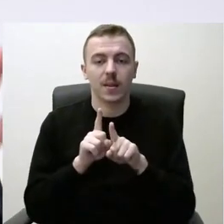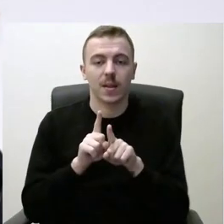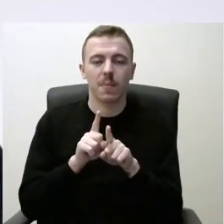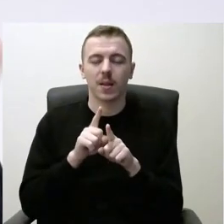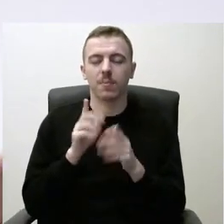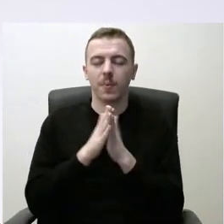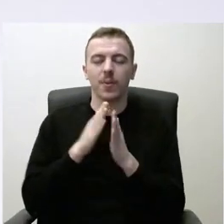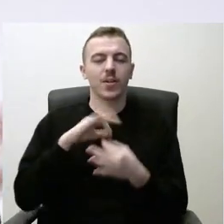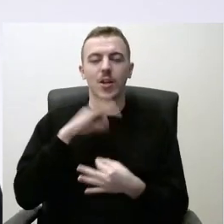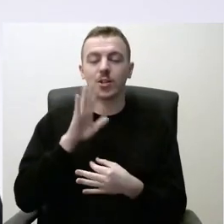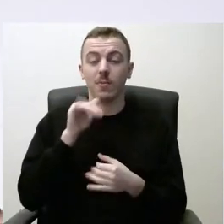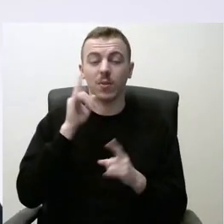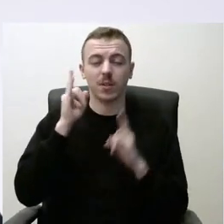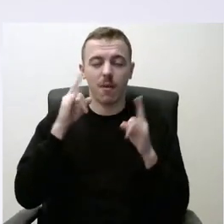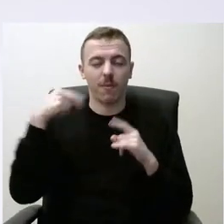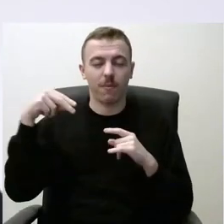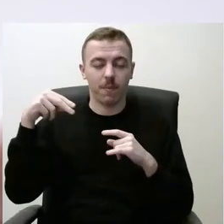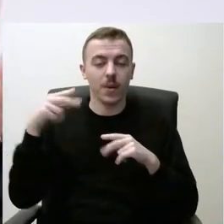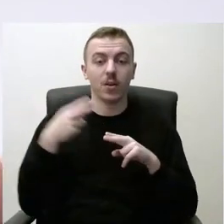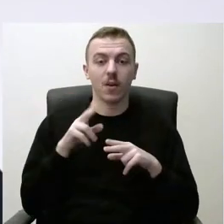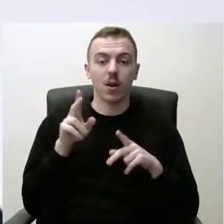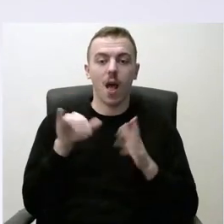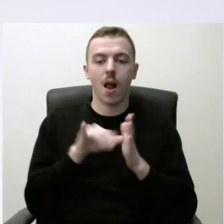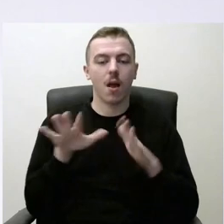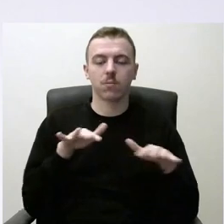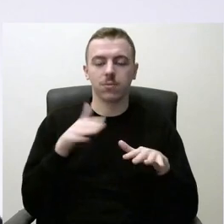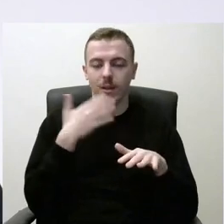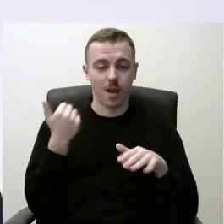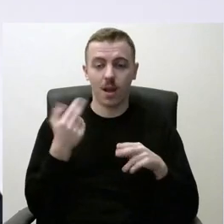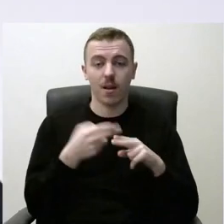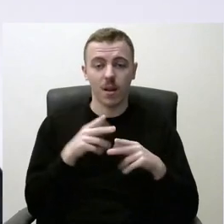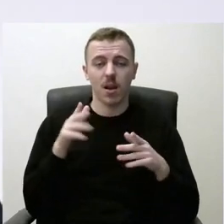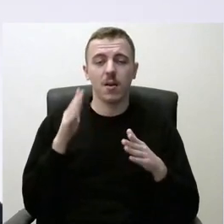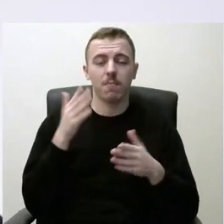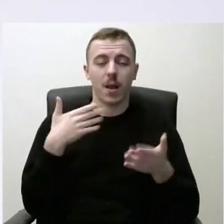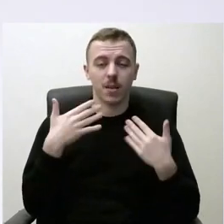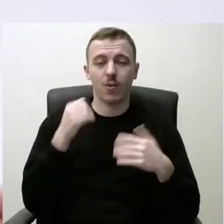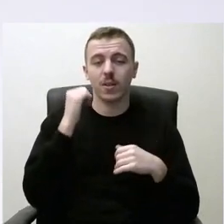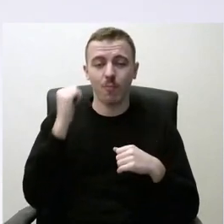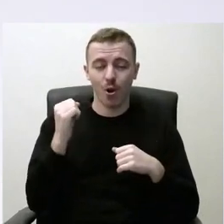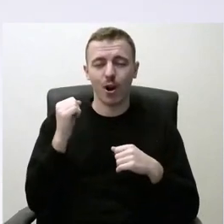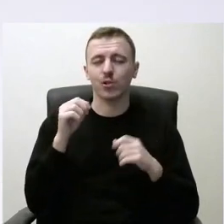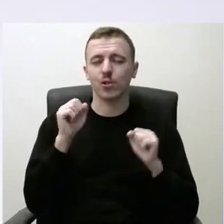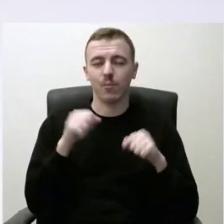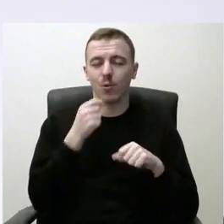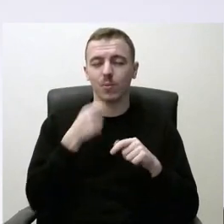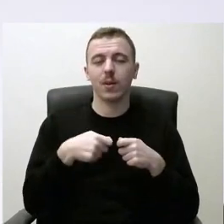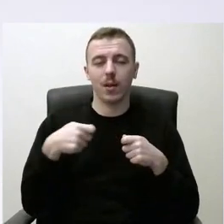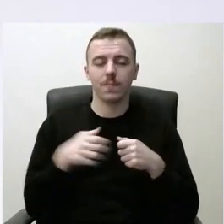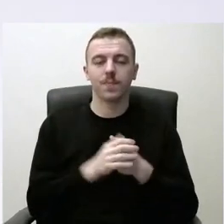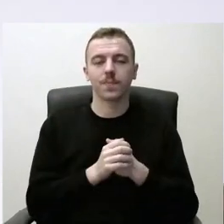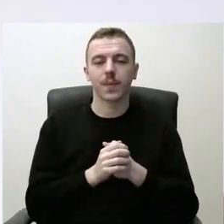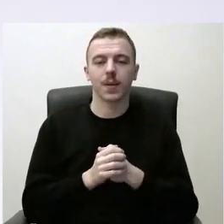nuskambėjus, baigti minti, čia nėra elektrošokas, bendraujam demokratiškai, viskas gerai. Taip,